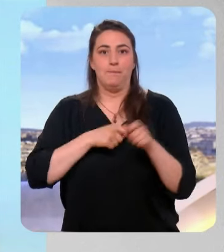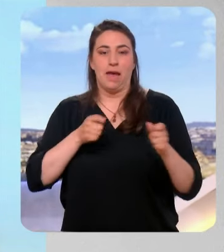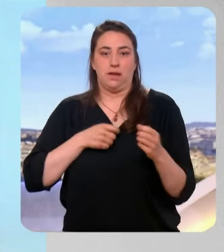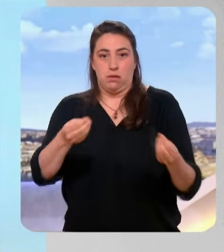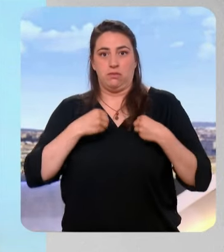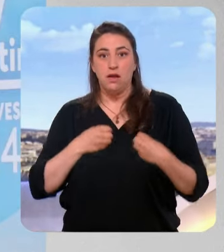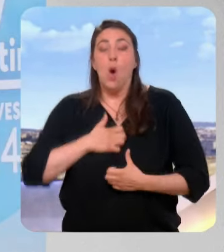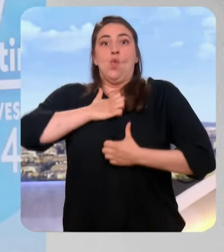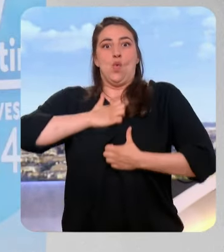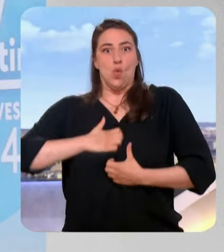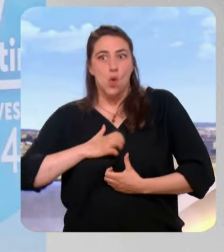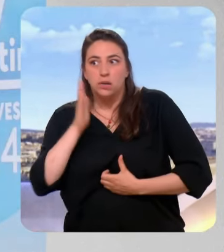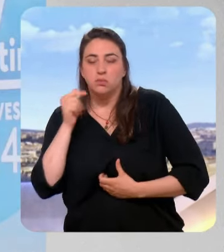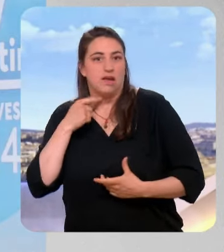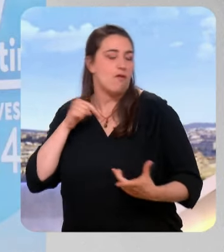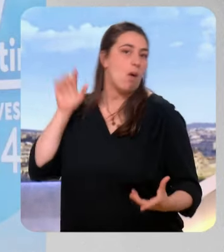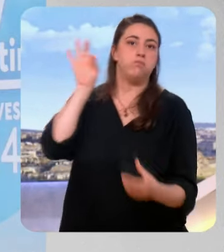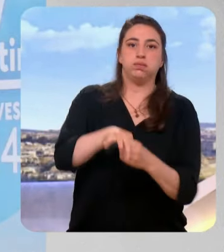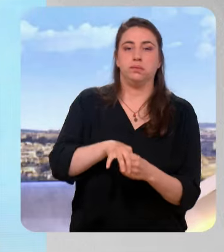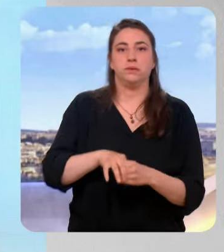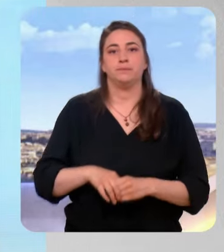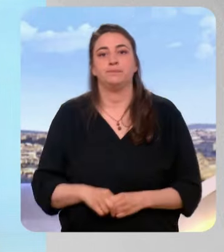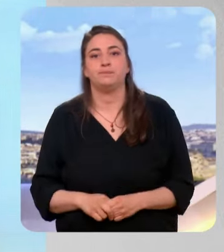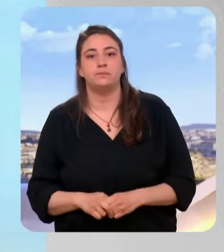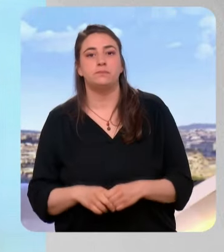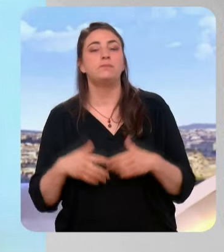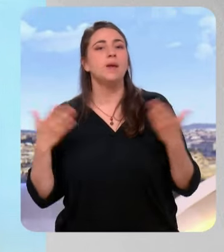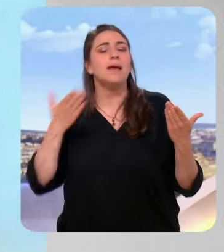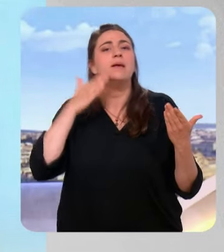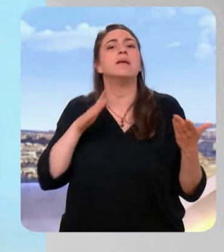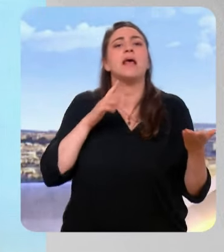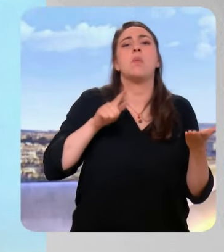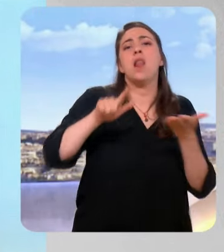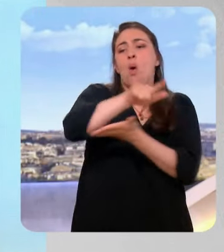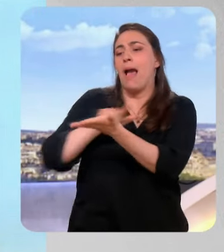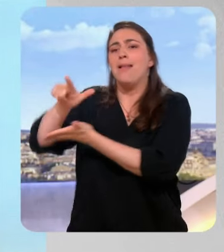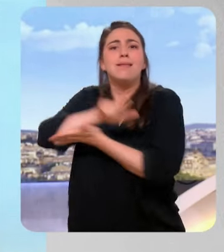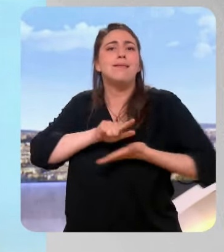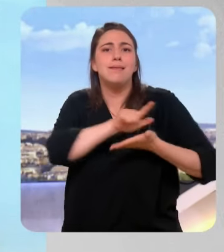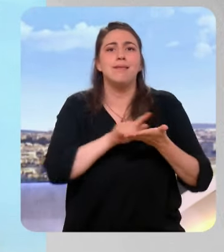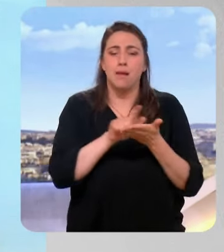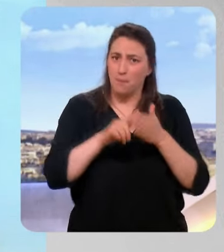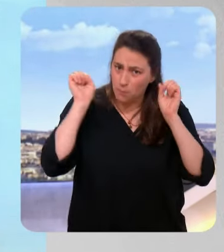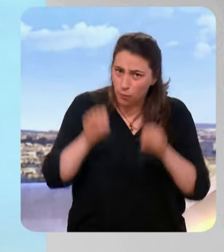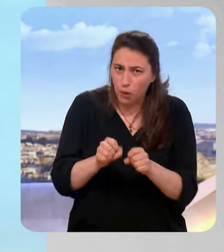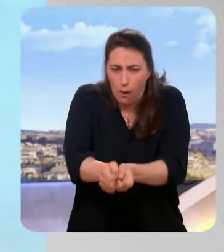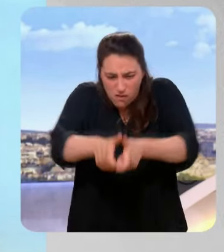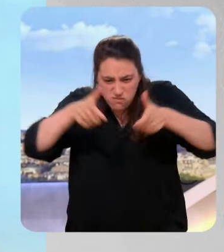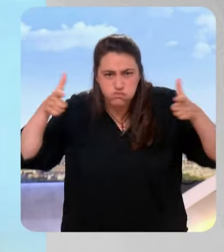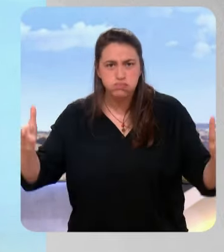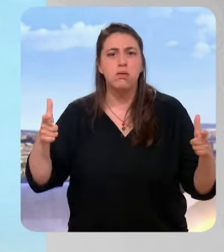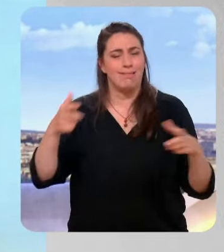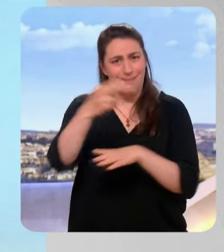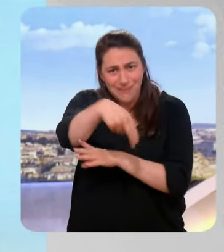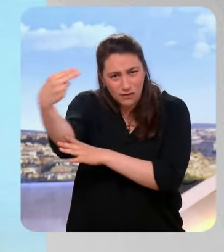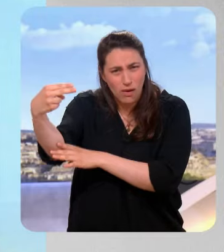les surprises restent possibles, d'ailleurs, quand vous regardez… – beaucoup d'équations locales, vous arrivez à les mesurer sur le plan national, on sait que c'est à chaque